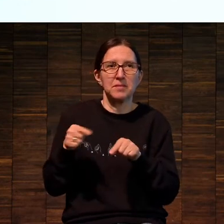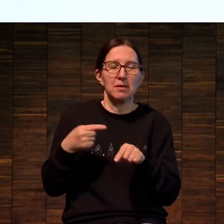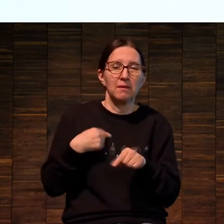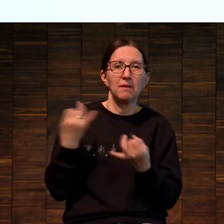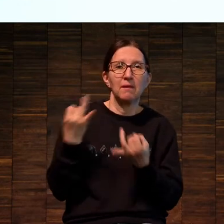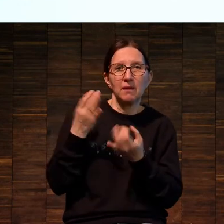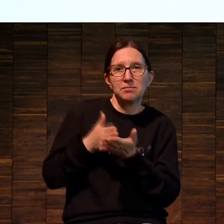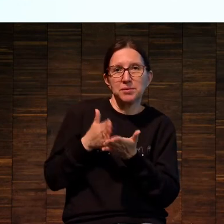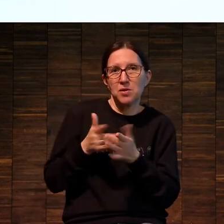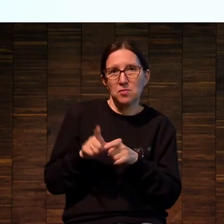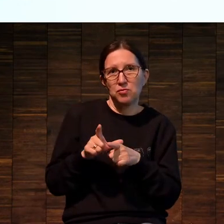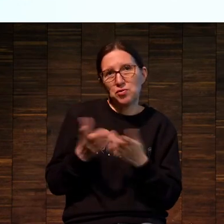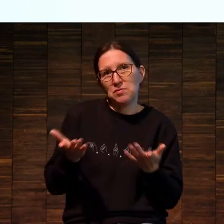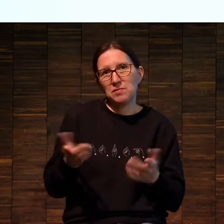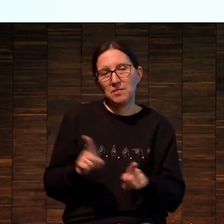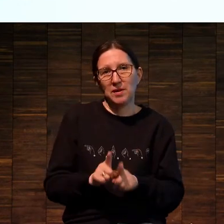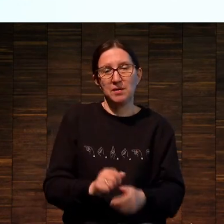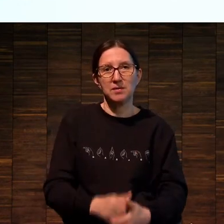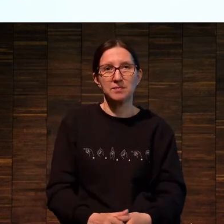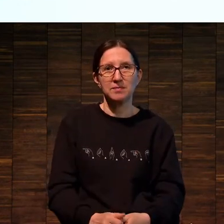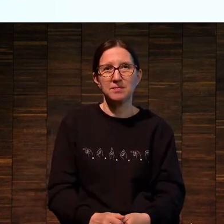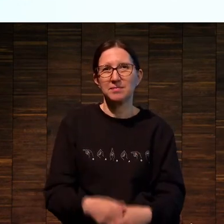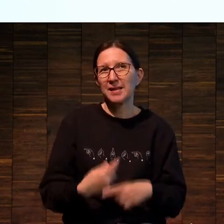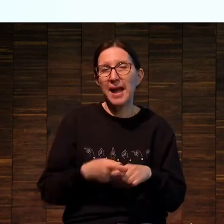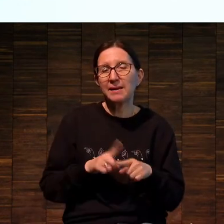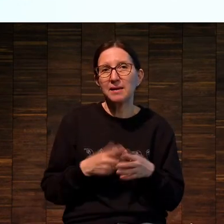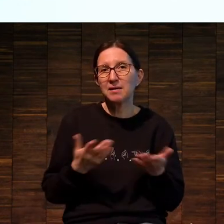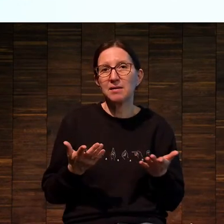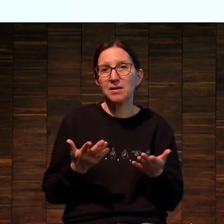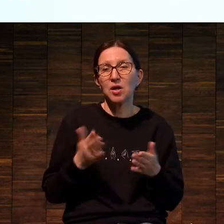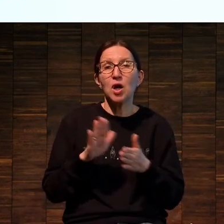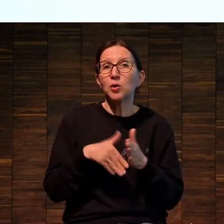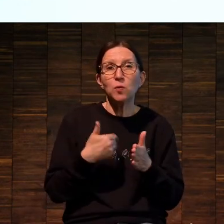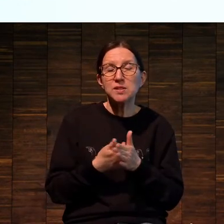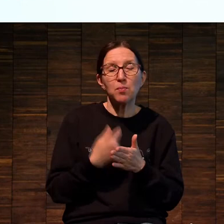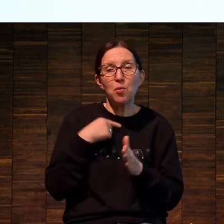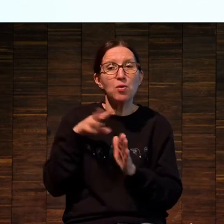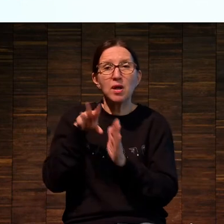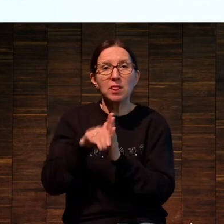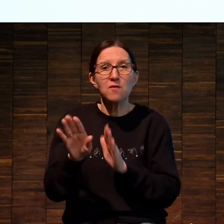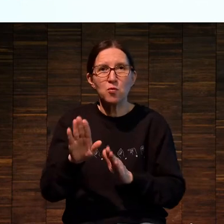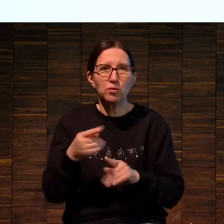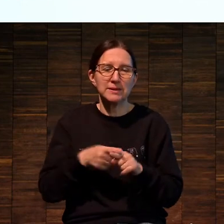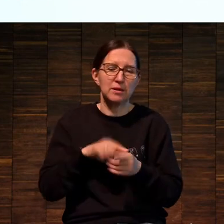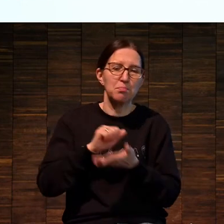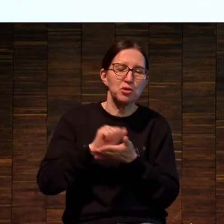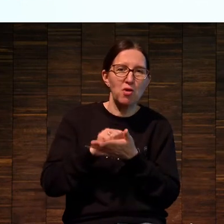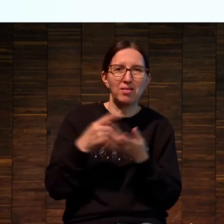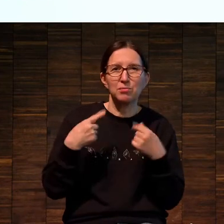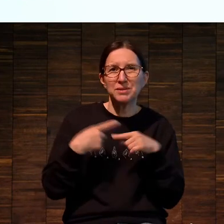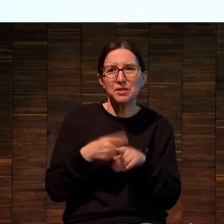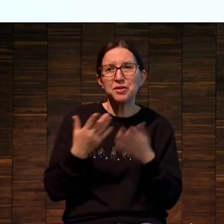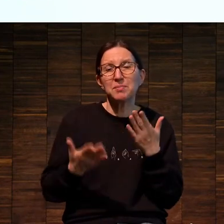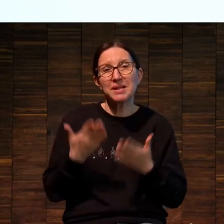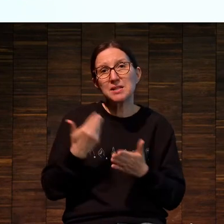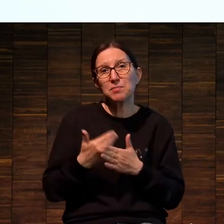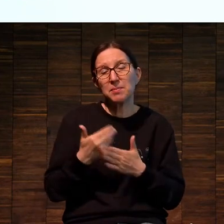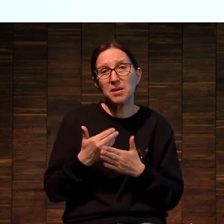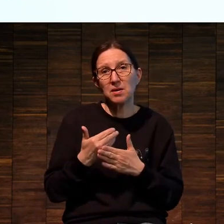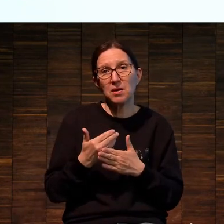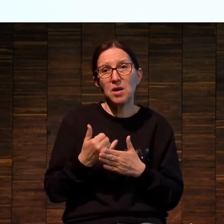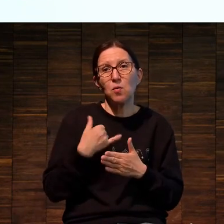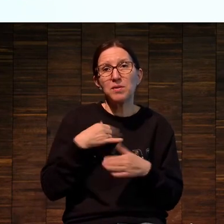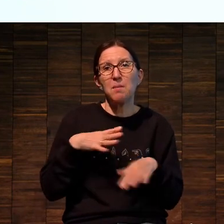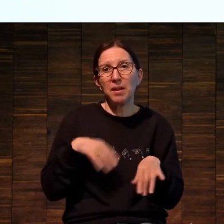совершенно случайным образом. есть он до сих пор не причисляется к печатным техникам. То есть если вот я...